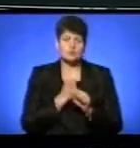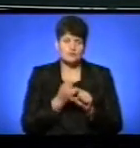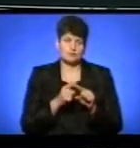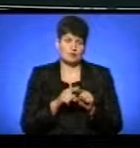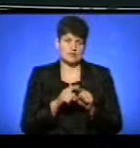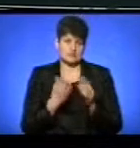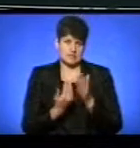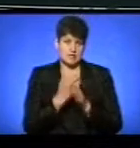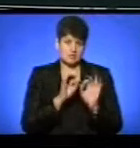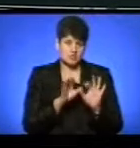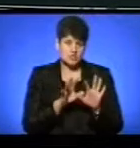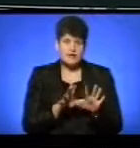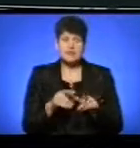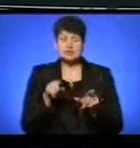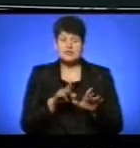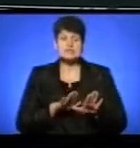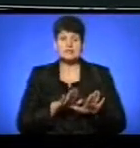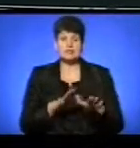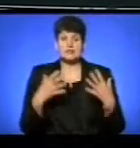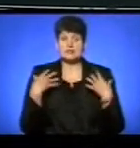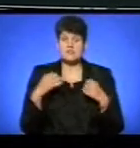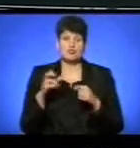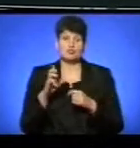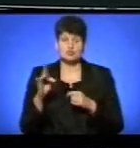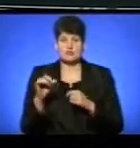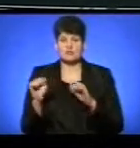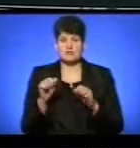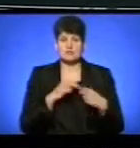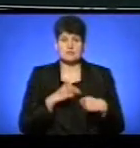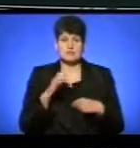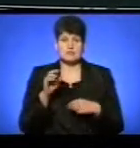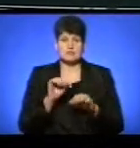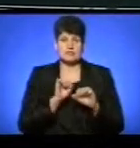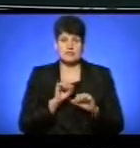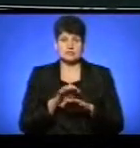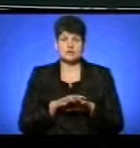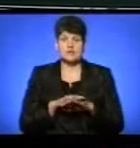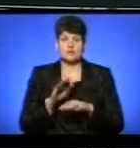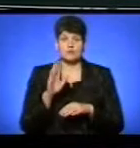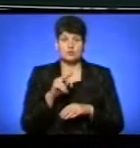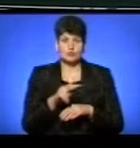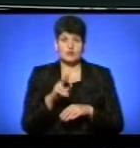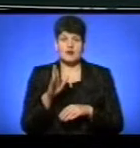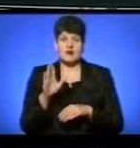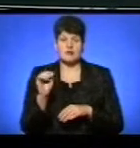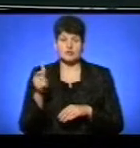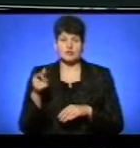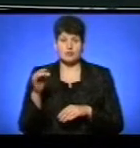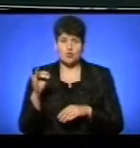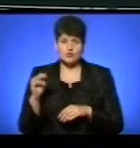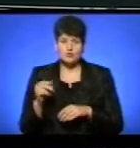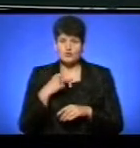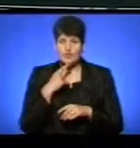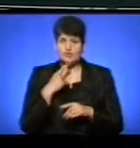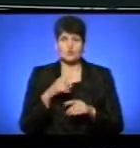сюжети. Тоді заступник начальника Бучацького управління праці та соціального захисту населення Людмила Гавткович повідомляла, що допомога